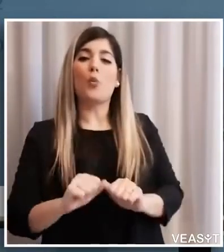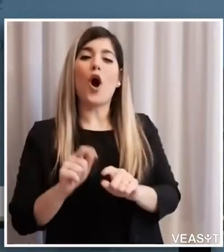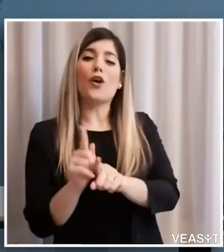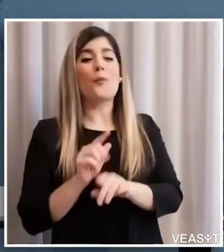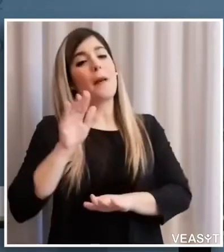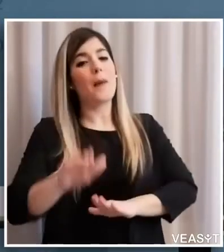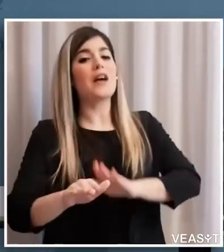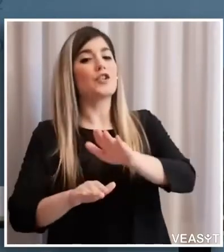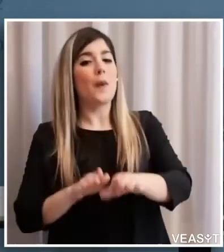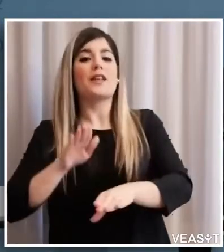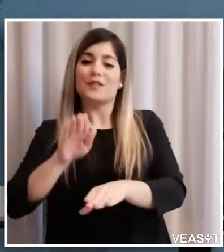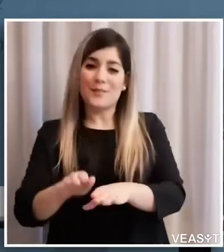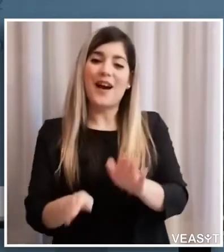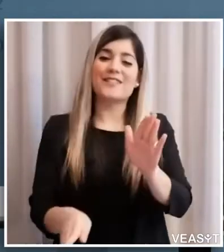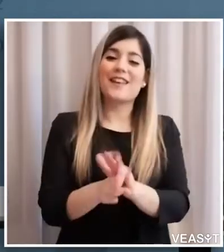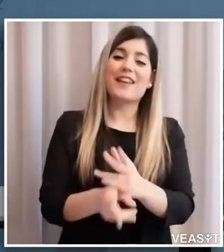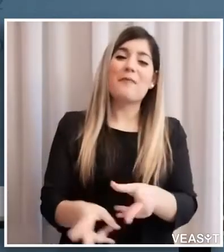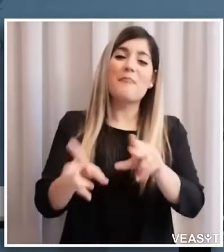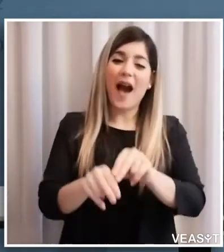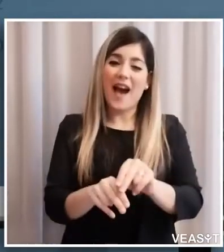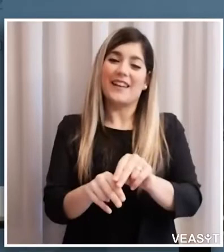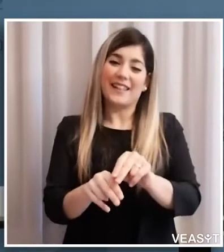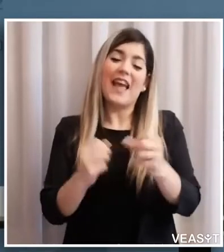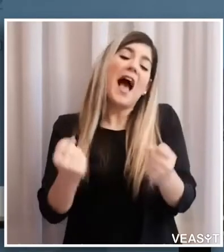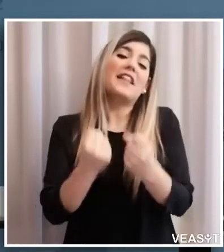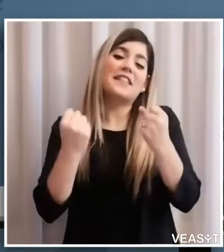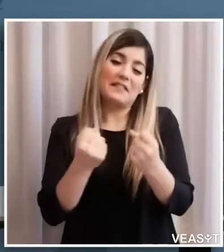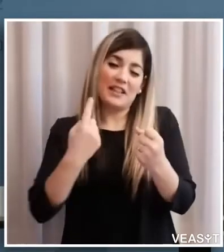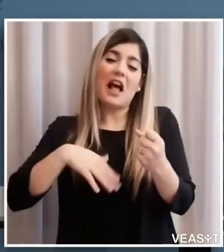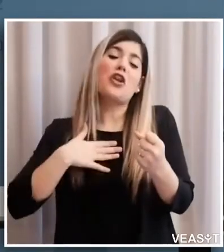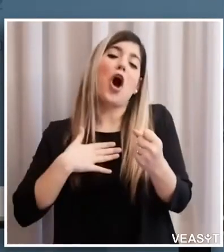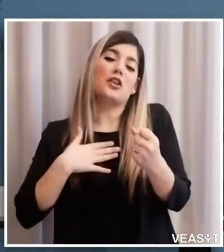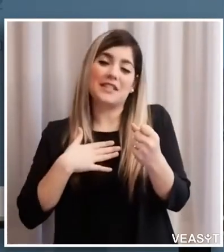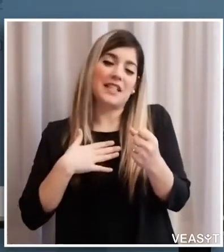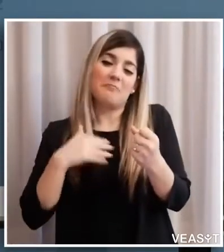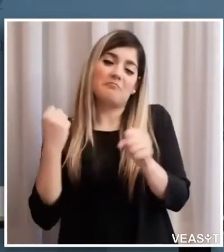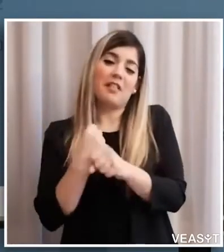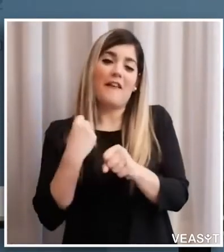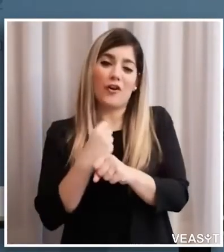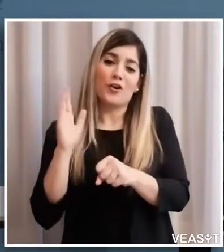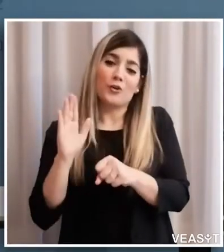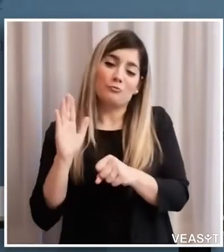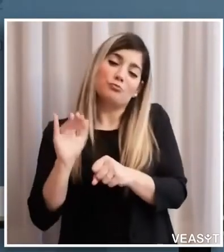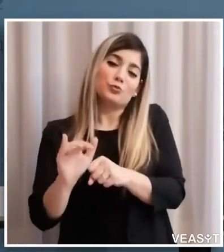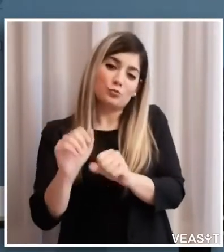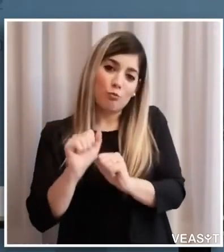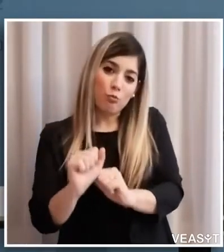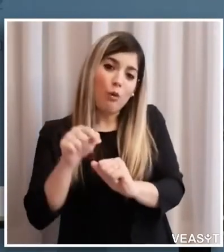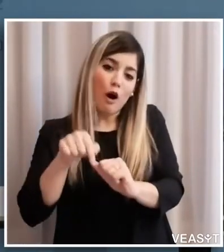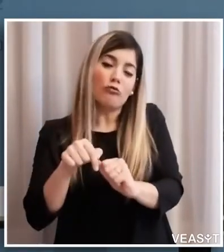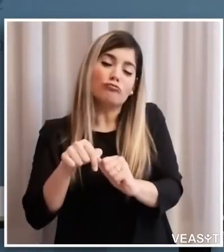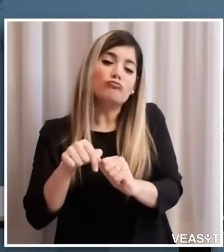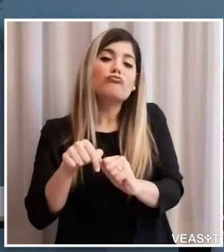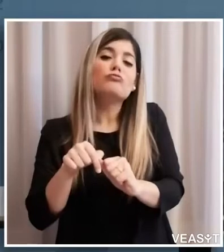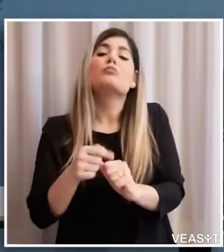passo dopo l'altro per ripartire anche con le nostre attività di lavoro e anche con